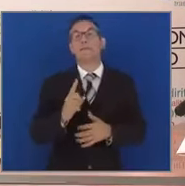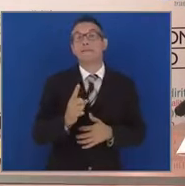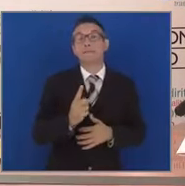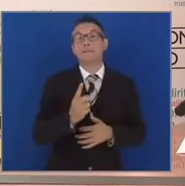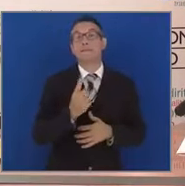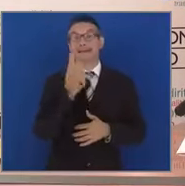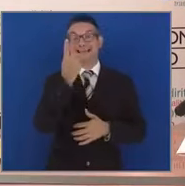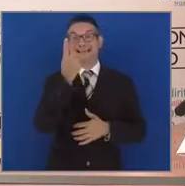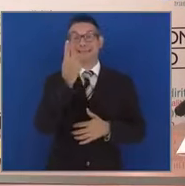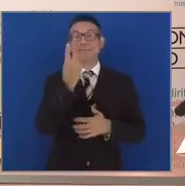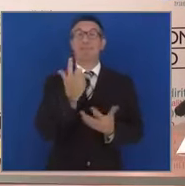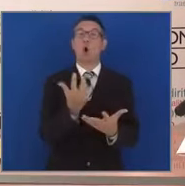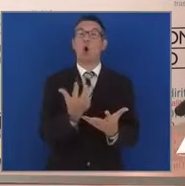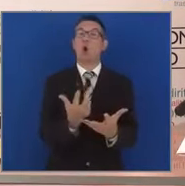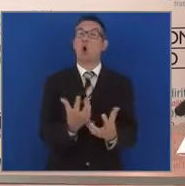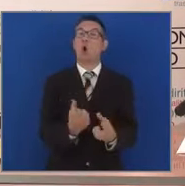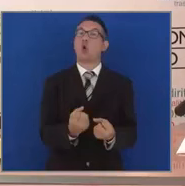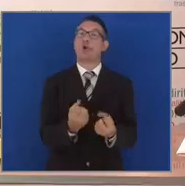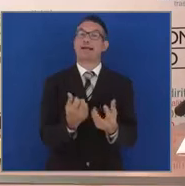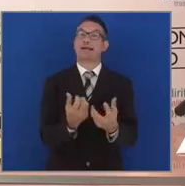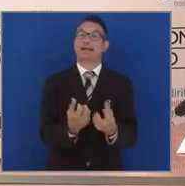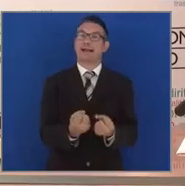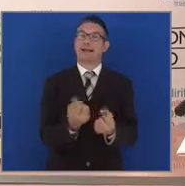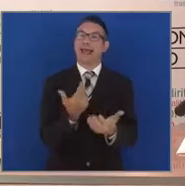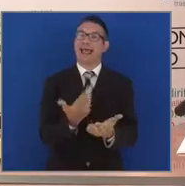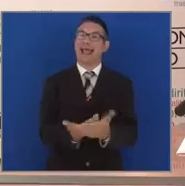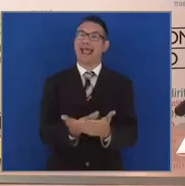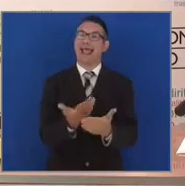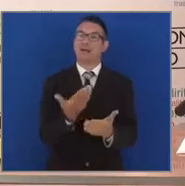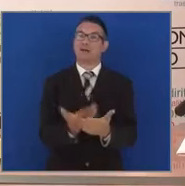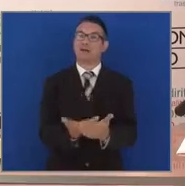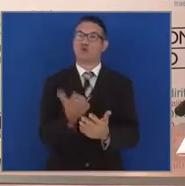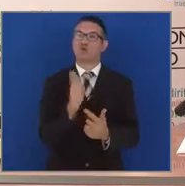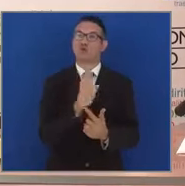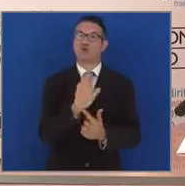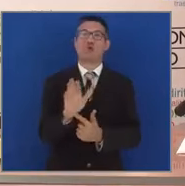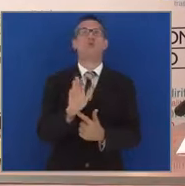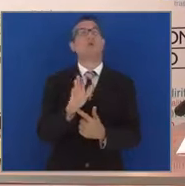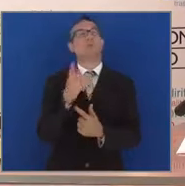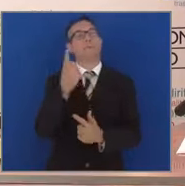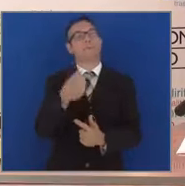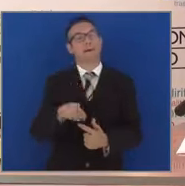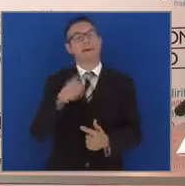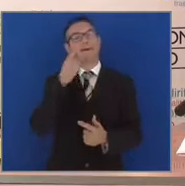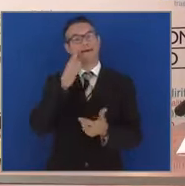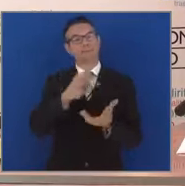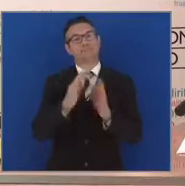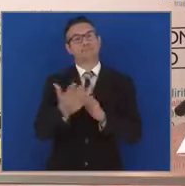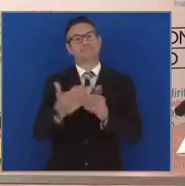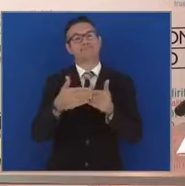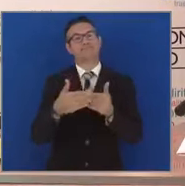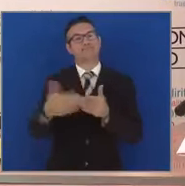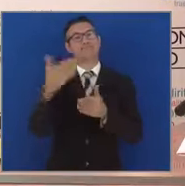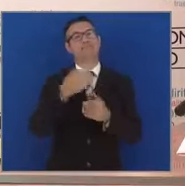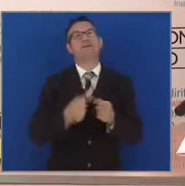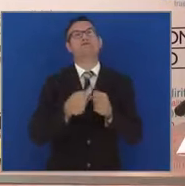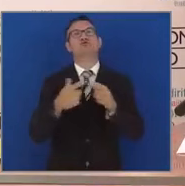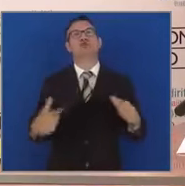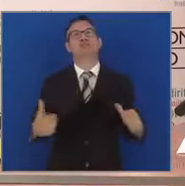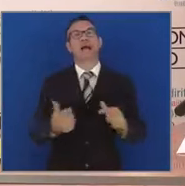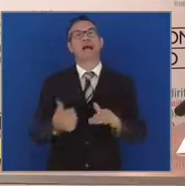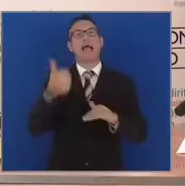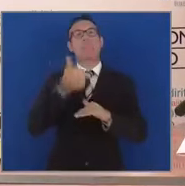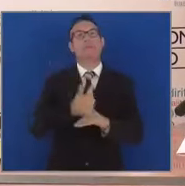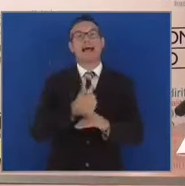concreto che va verso la grande stagione di ripensamento della capitale che noi dovremo